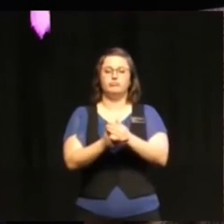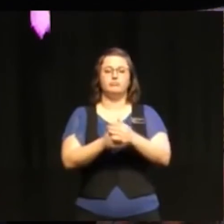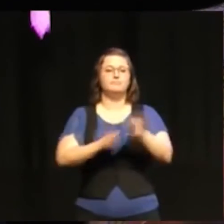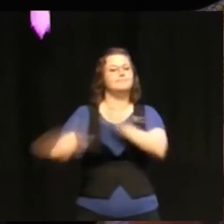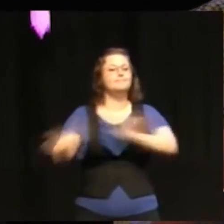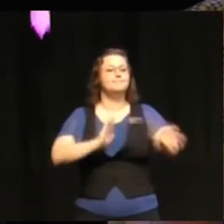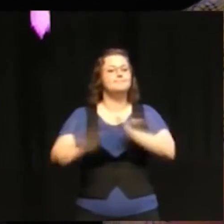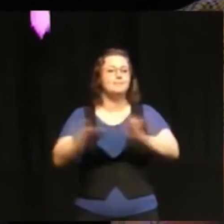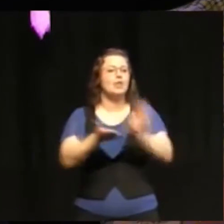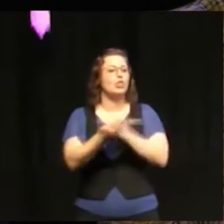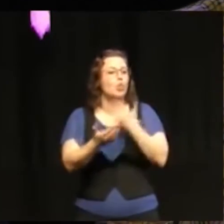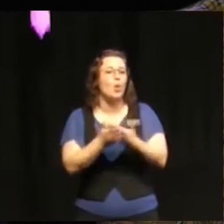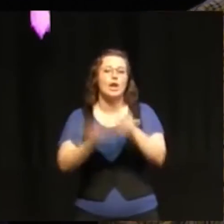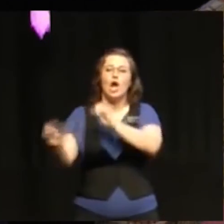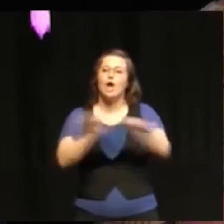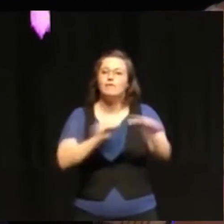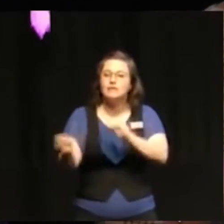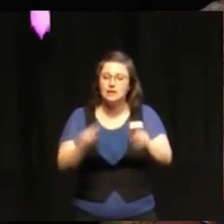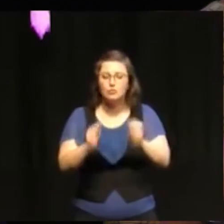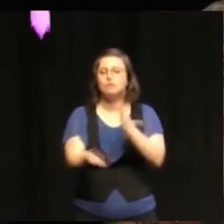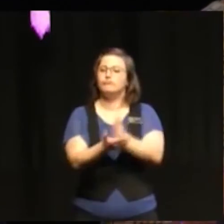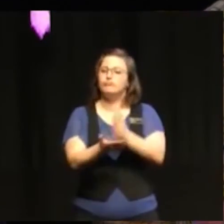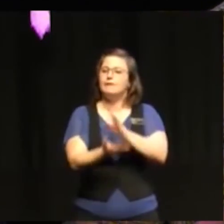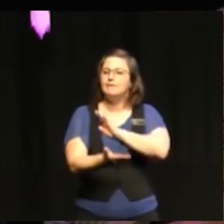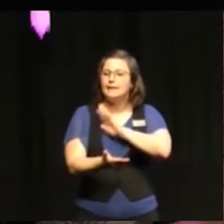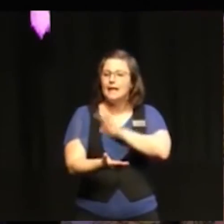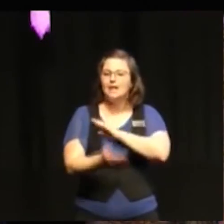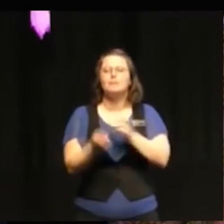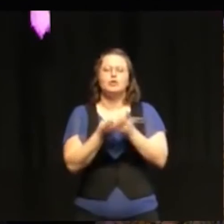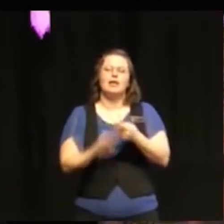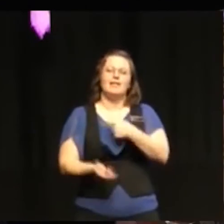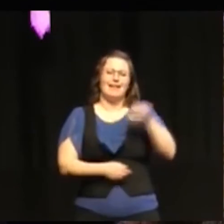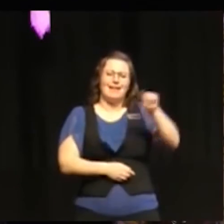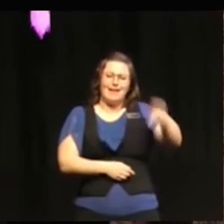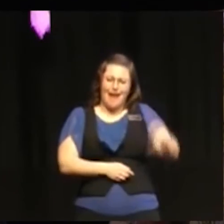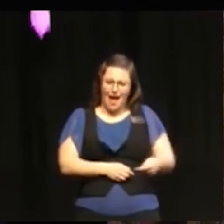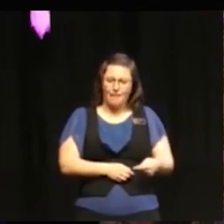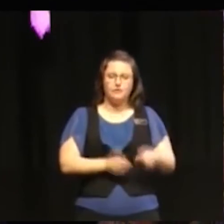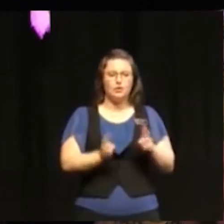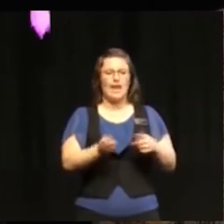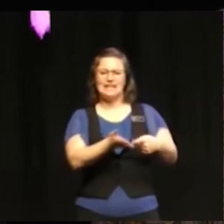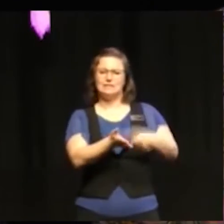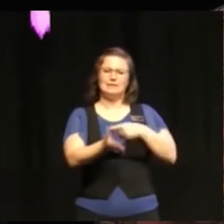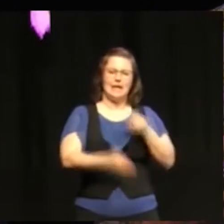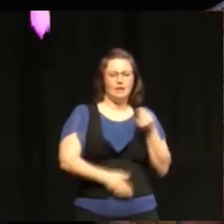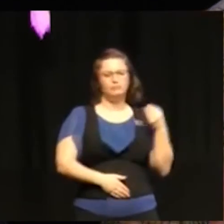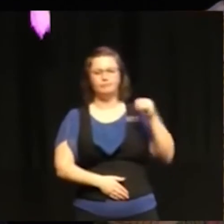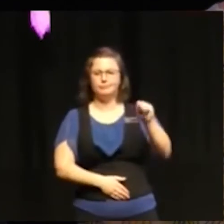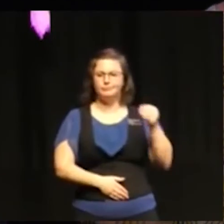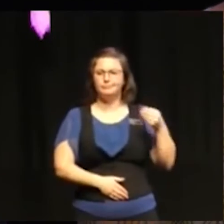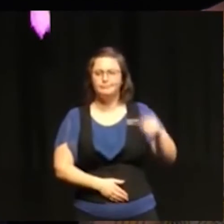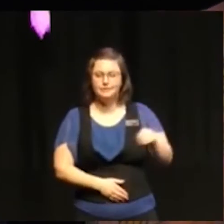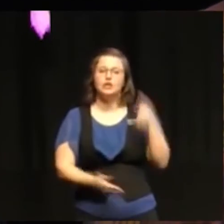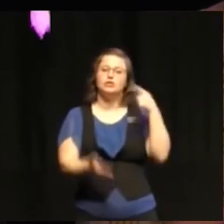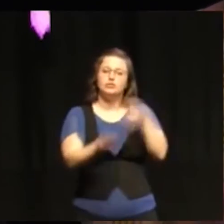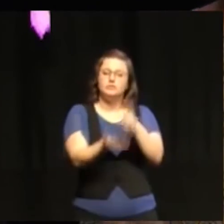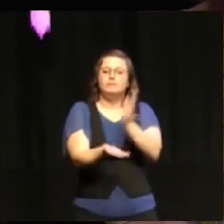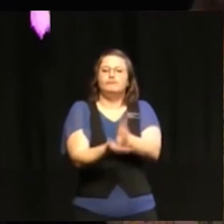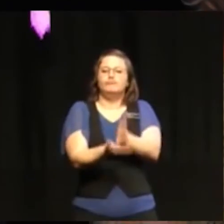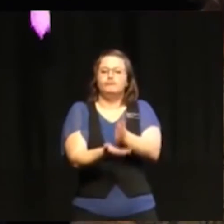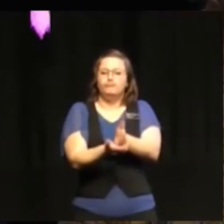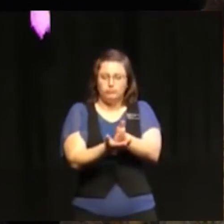sign language or whatever so it requires that special effort to make sure that